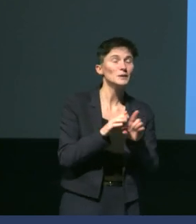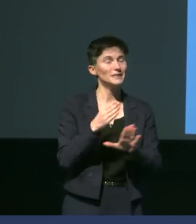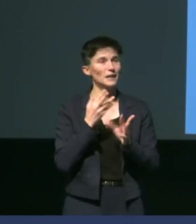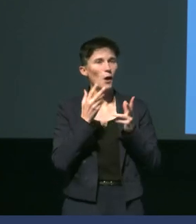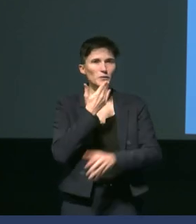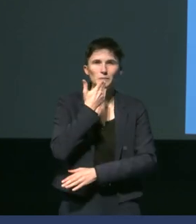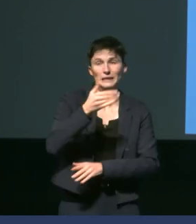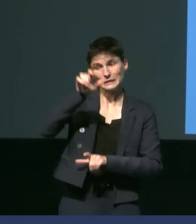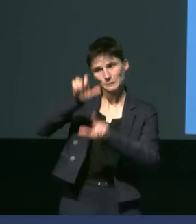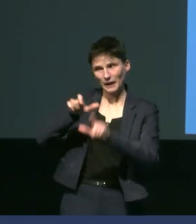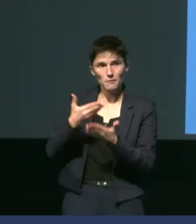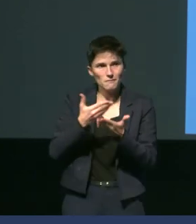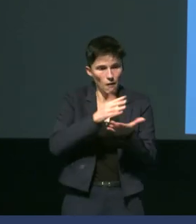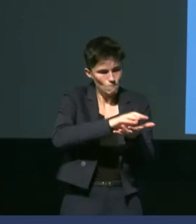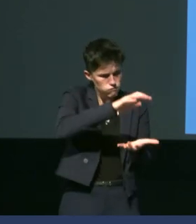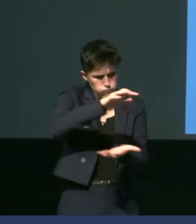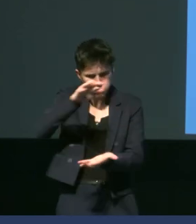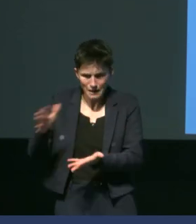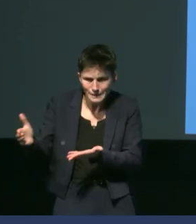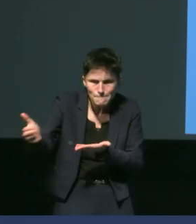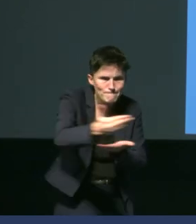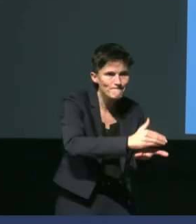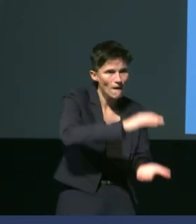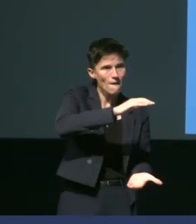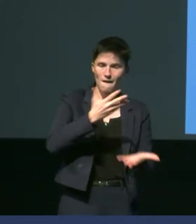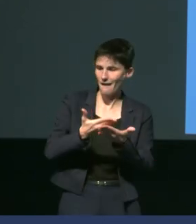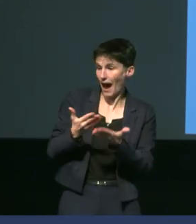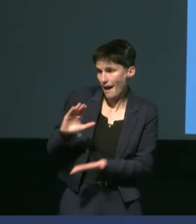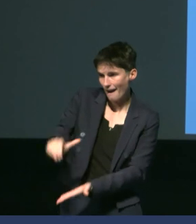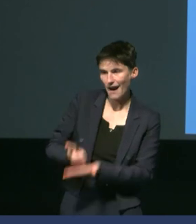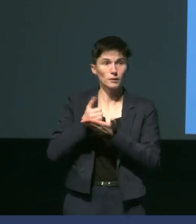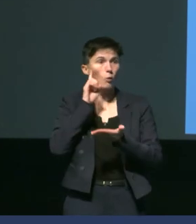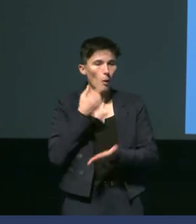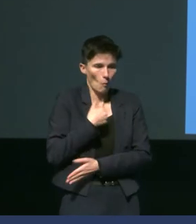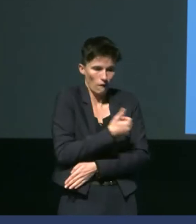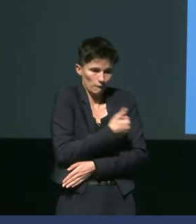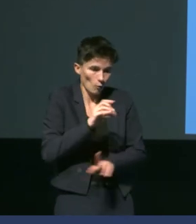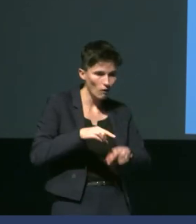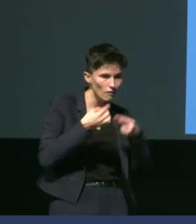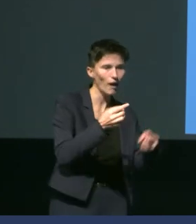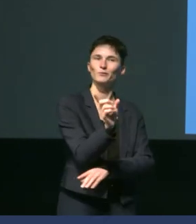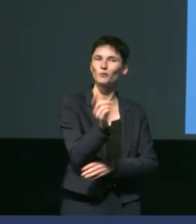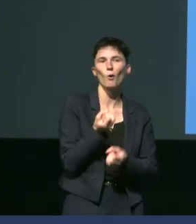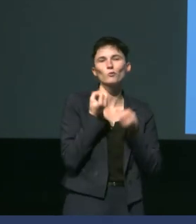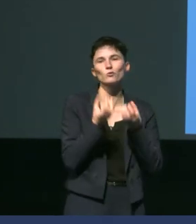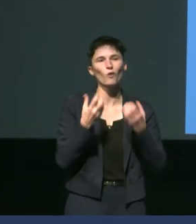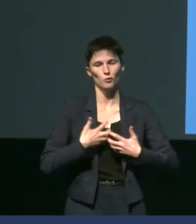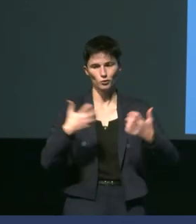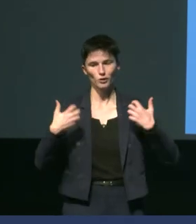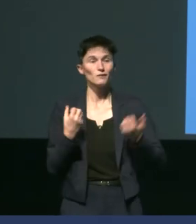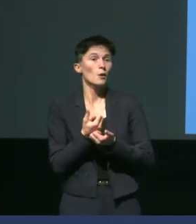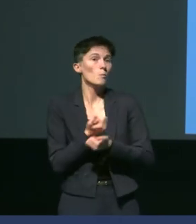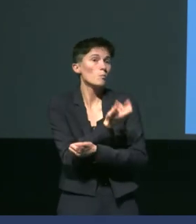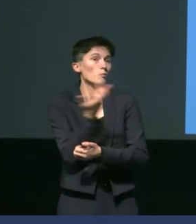qui m'ont aidé à collecter ces données là encore je suis pas toute seule sur le terrain à collecter les données on est souvent plusieurs scientifiques j'ai également